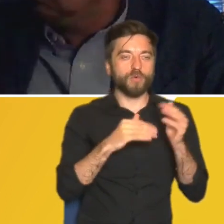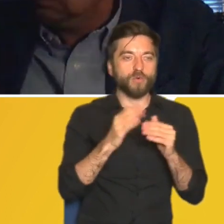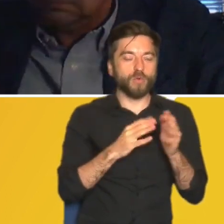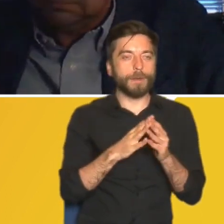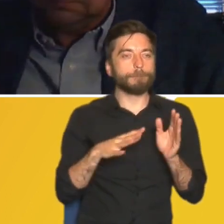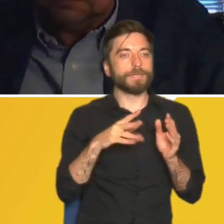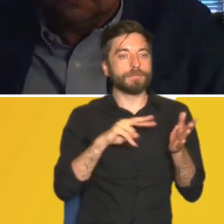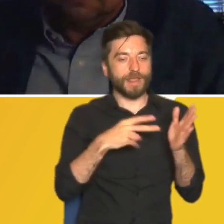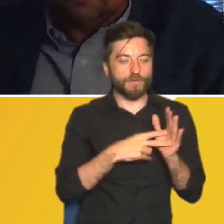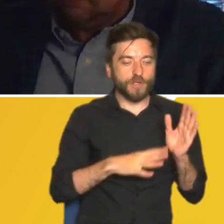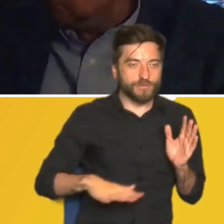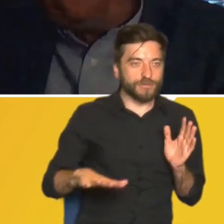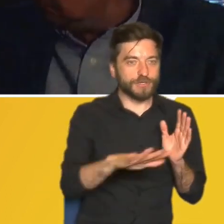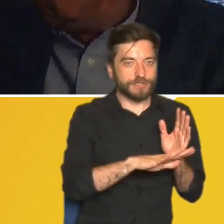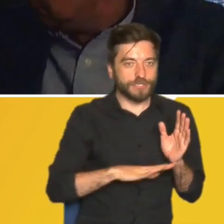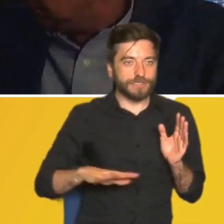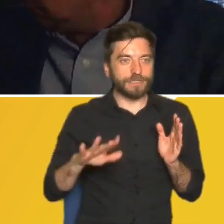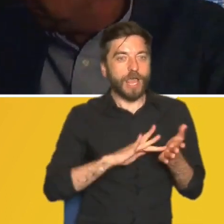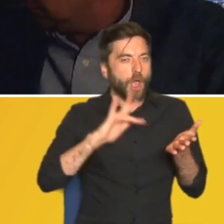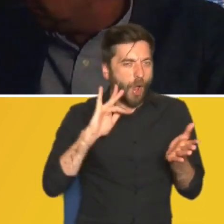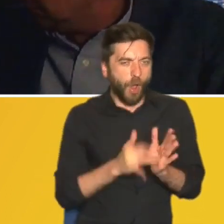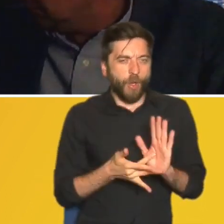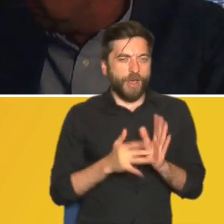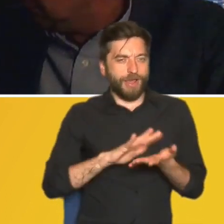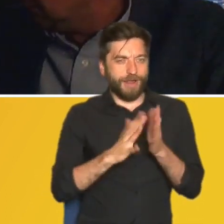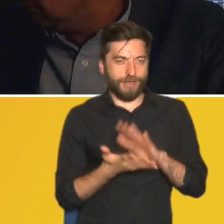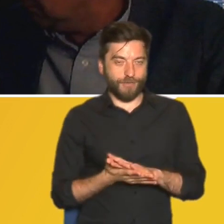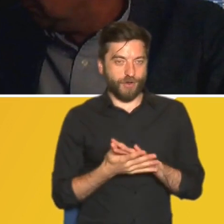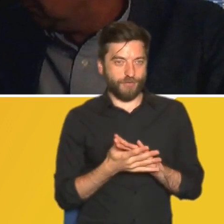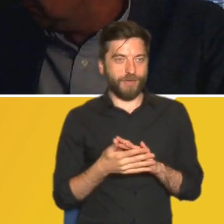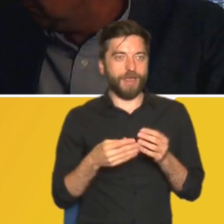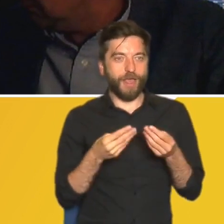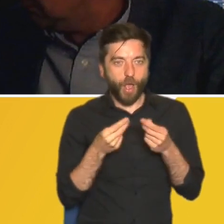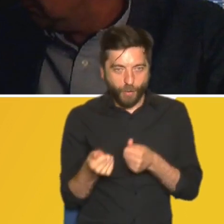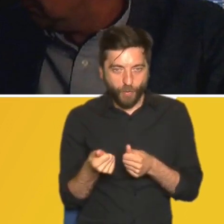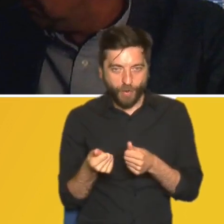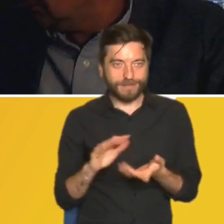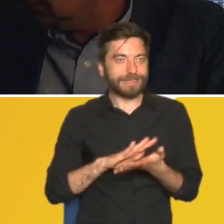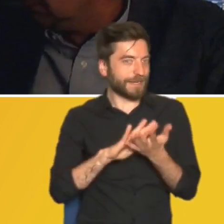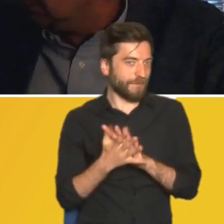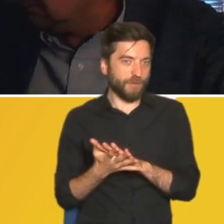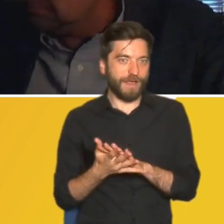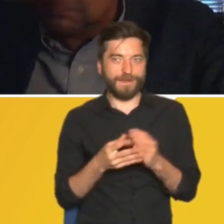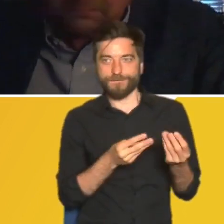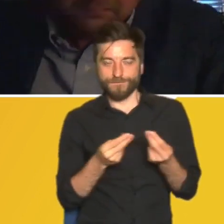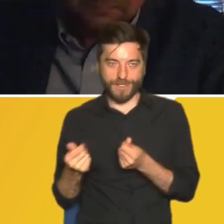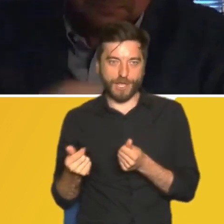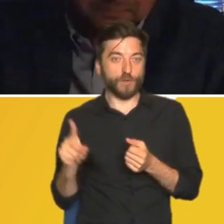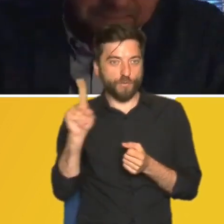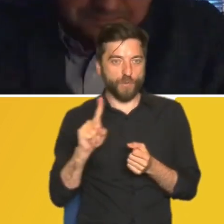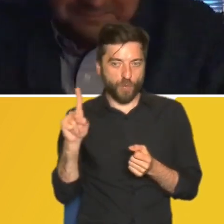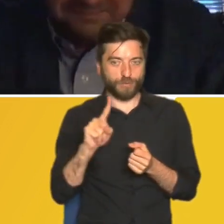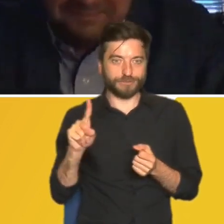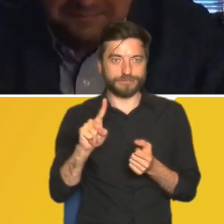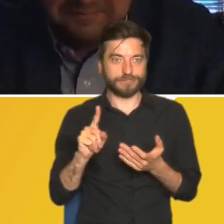planowania przestrzennego wejść na kompleksową reformę finansów komunalnych a tak naprawdę całkowitą reformę finansów prawie że publicznych no bo